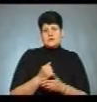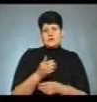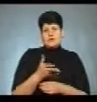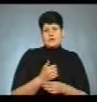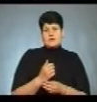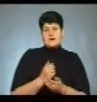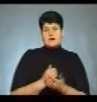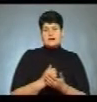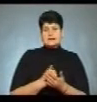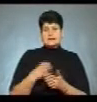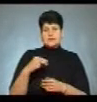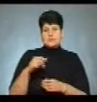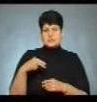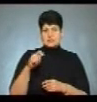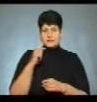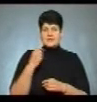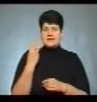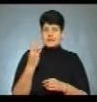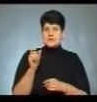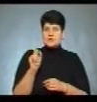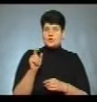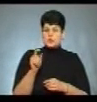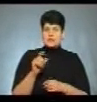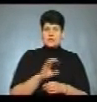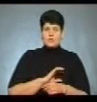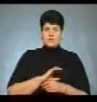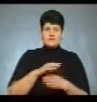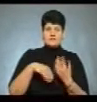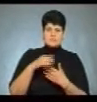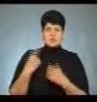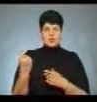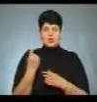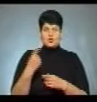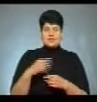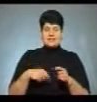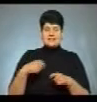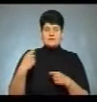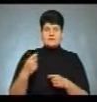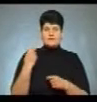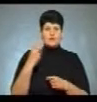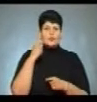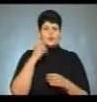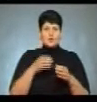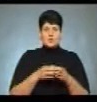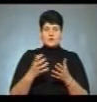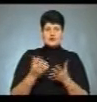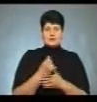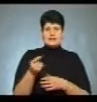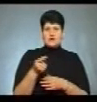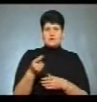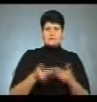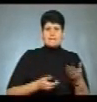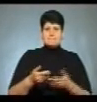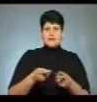І до новин спорту. Три золотих нагороди у змішаній та одиночній естафетах у двох вікових групах здобули тернопільські